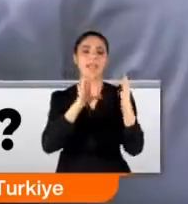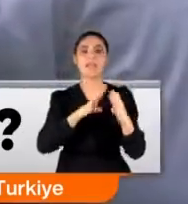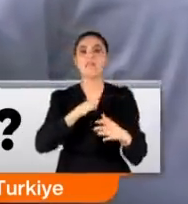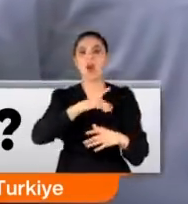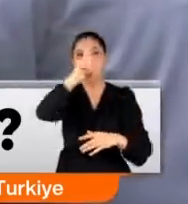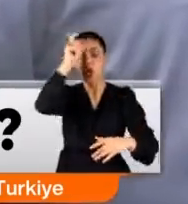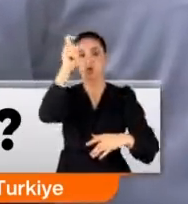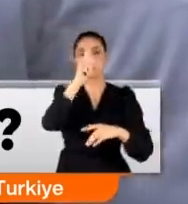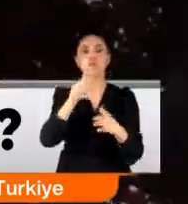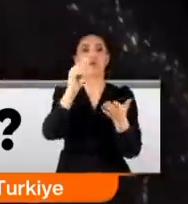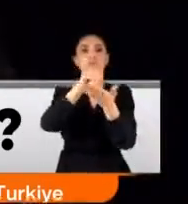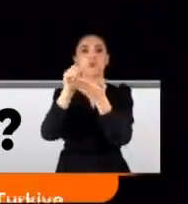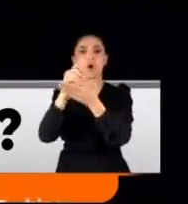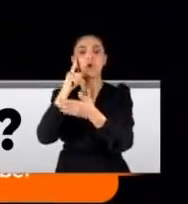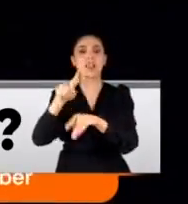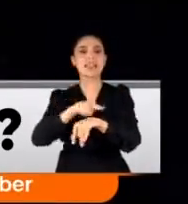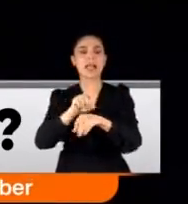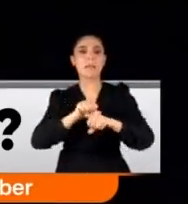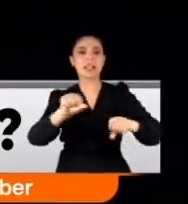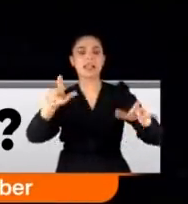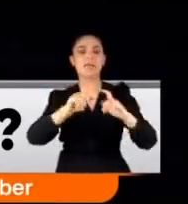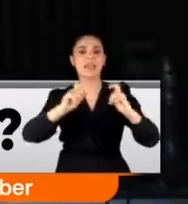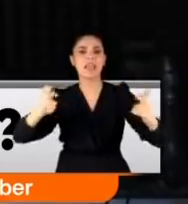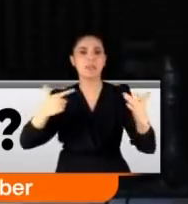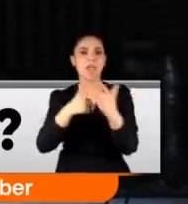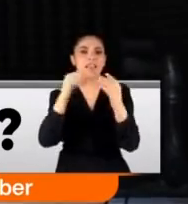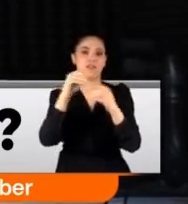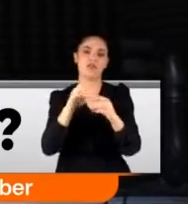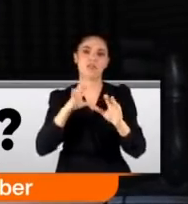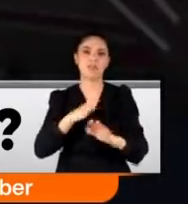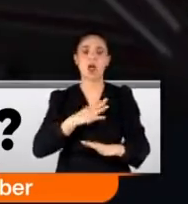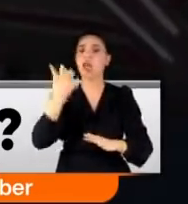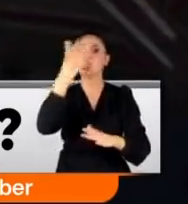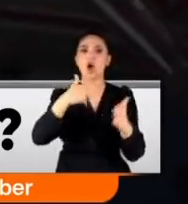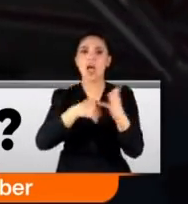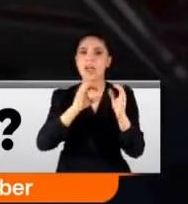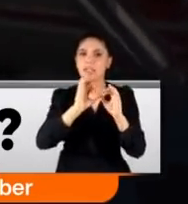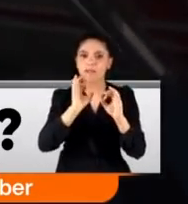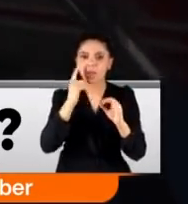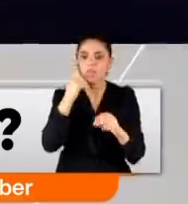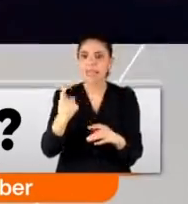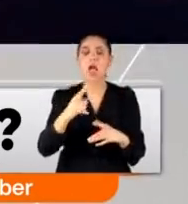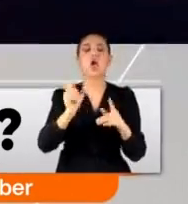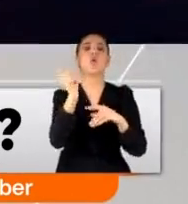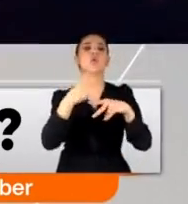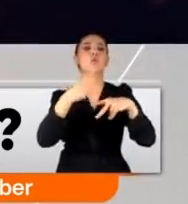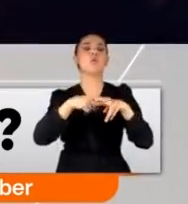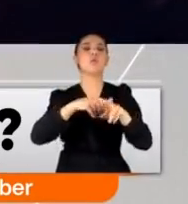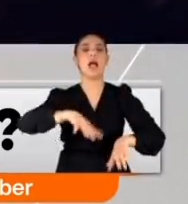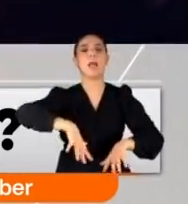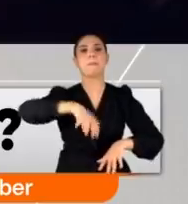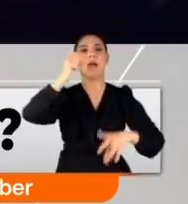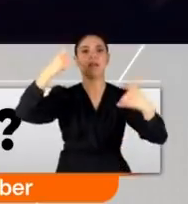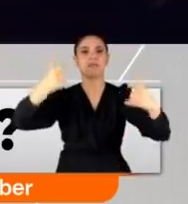bölgesel konumlama ve zamanlama sistemi geliştirmekte hedefler arasında. Dördüncü hedef ise uzay istasyonu. Uzay limanımızı